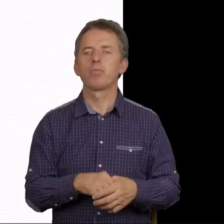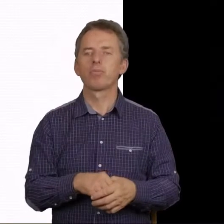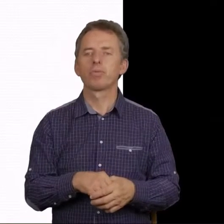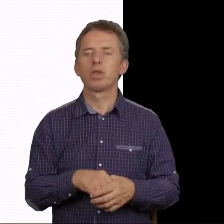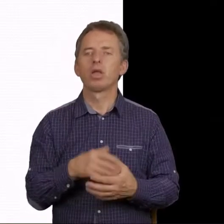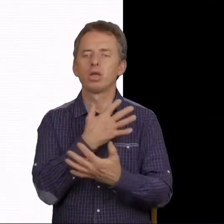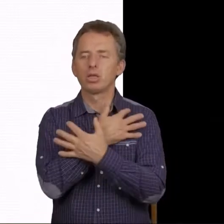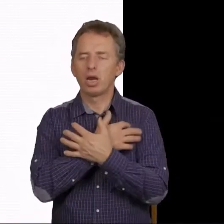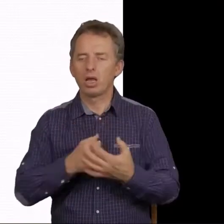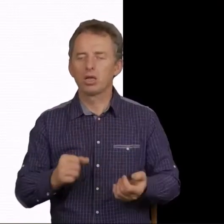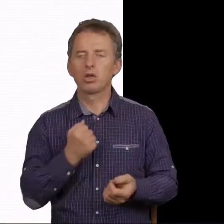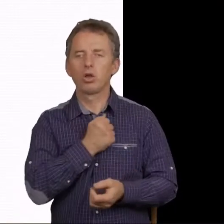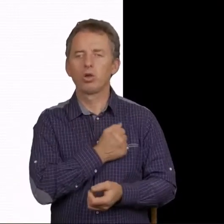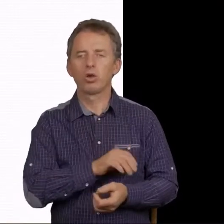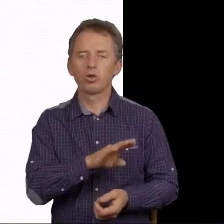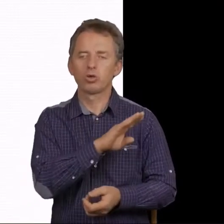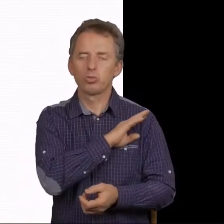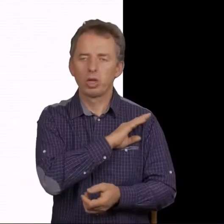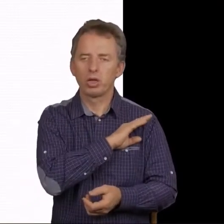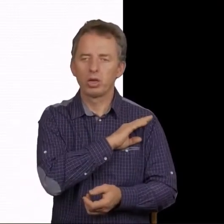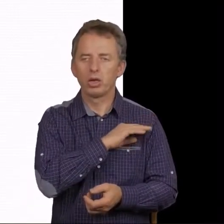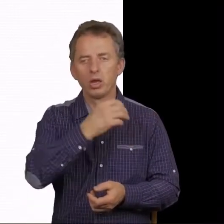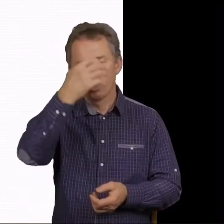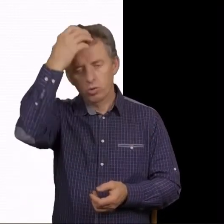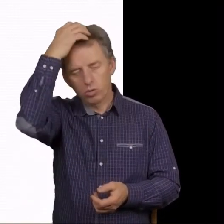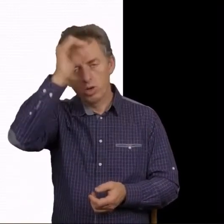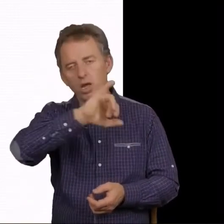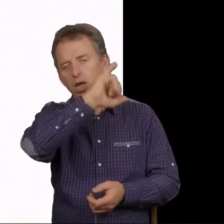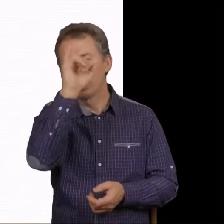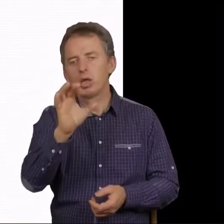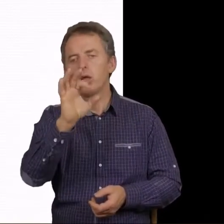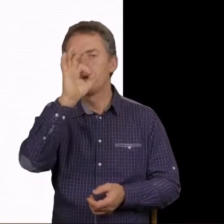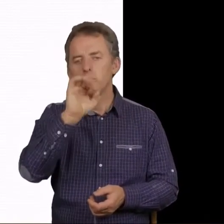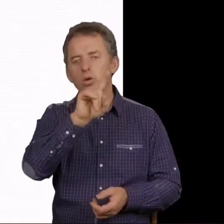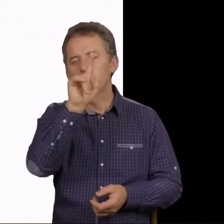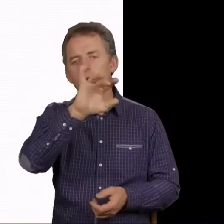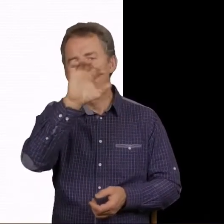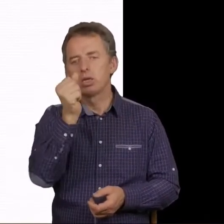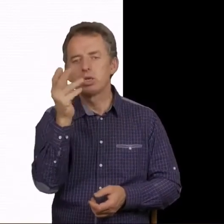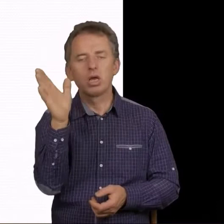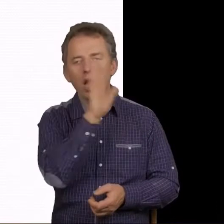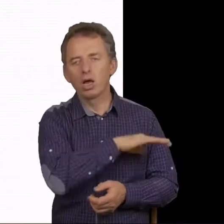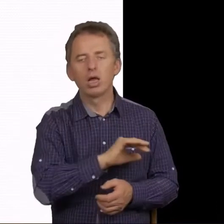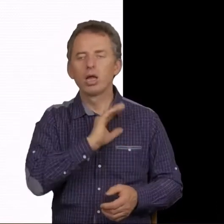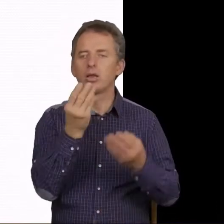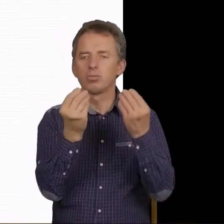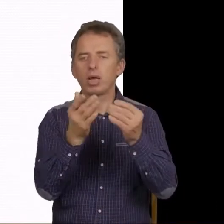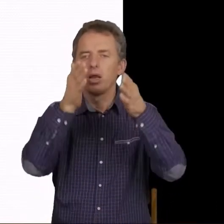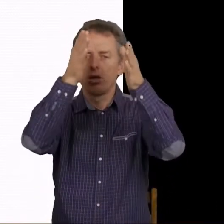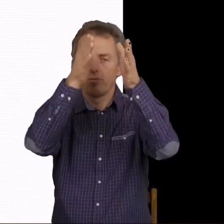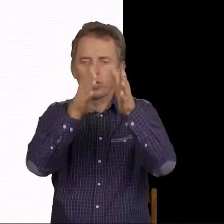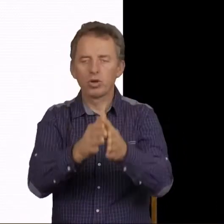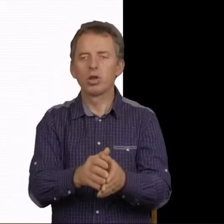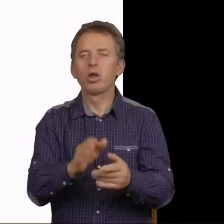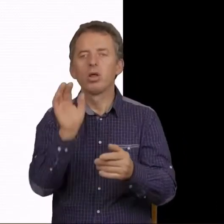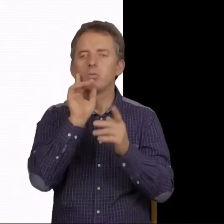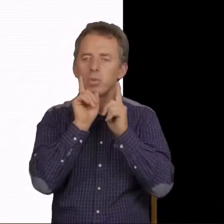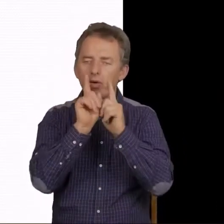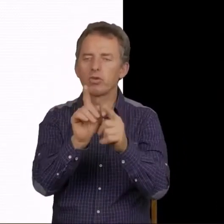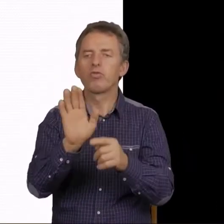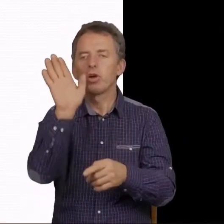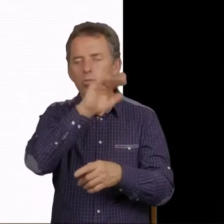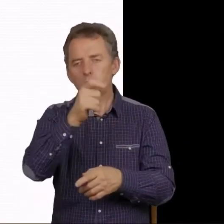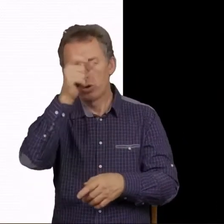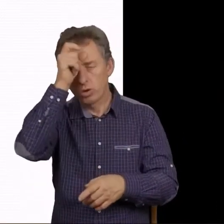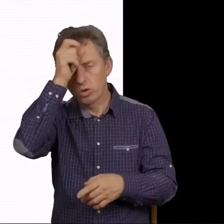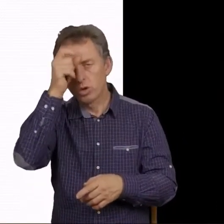Tragiczna śmierć króla Josjasza w wspaniałej postaci takiego prawdziwego bożego człowieka.